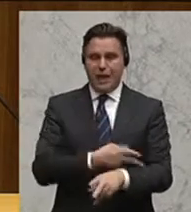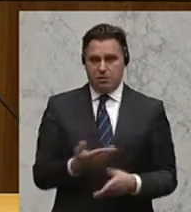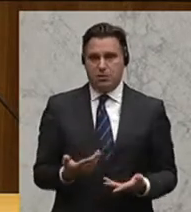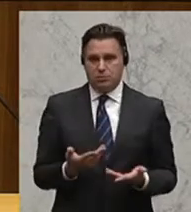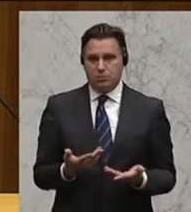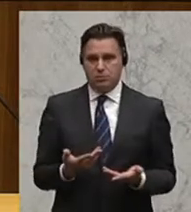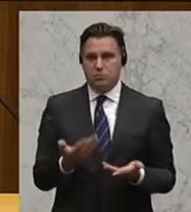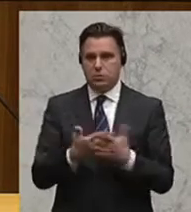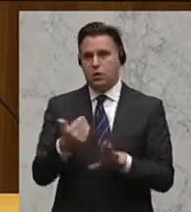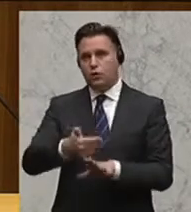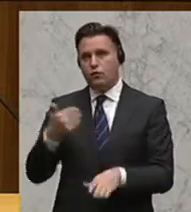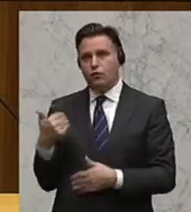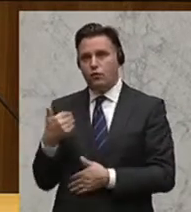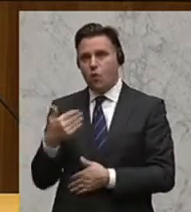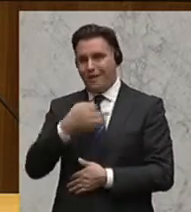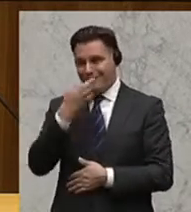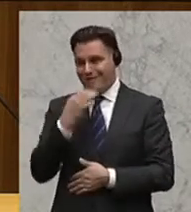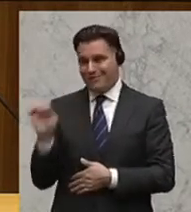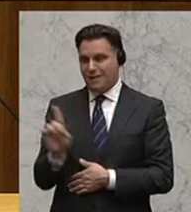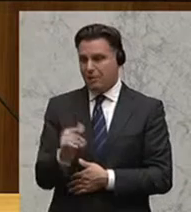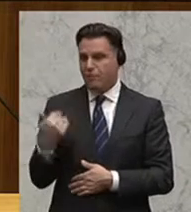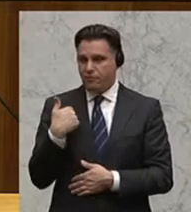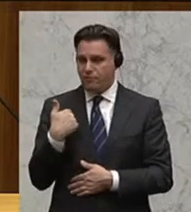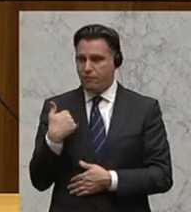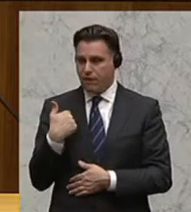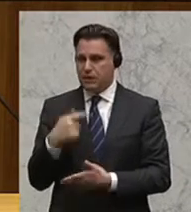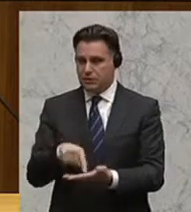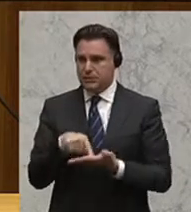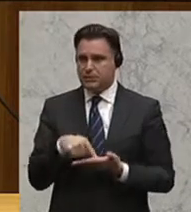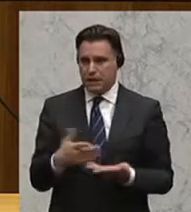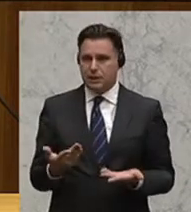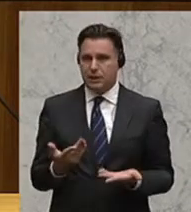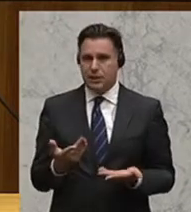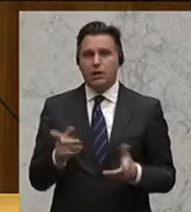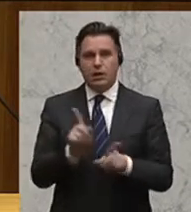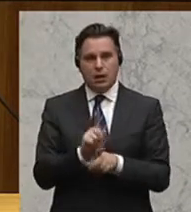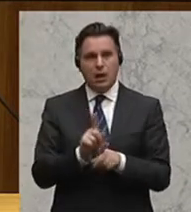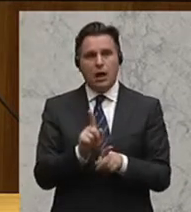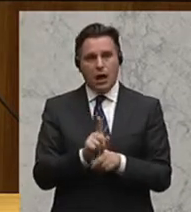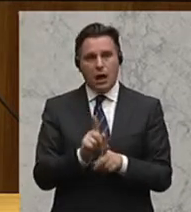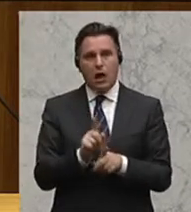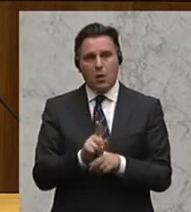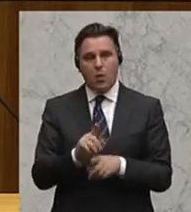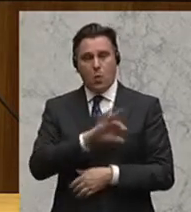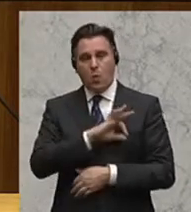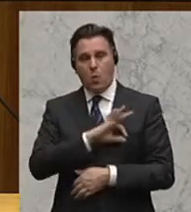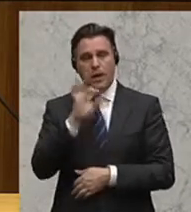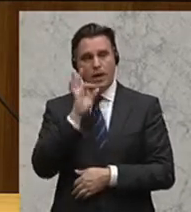Und mein Vorredner hat gerade Trafikwissen. Und ich glaube, meine sehr geschätzten Kolleginnen und Kollegen,